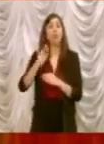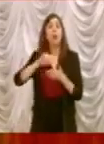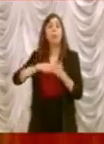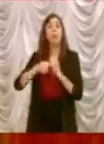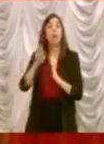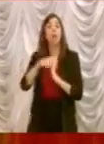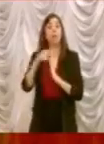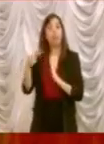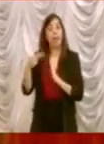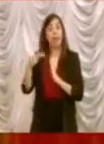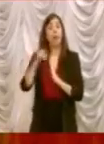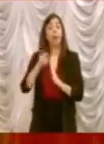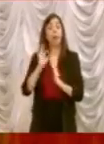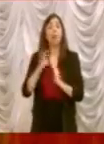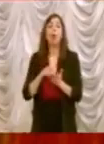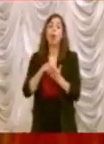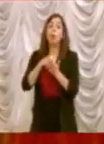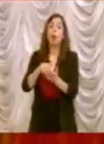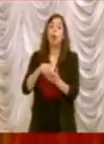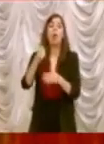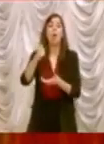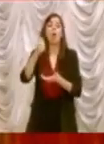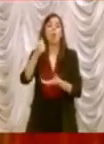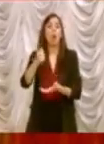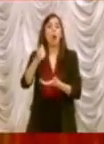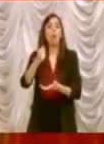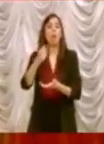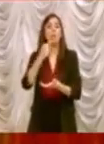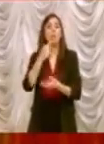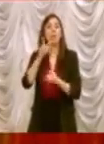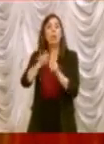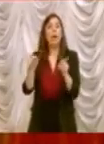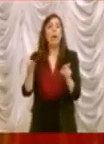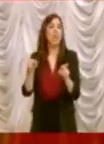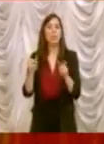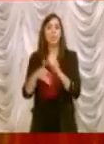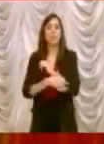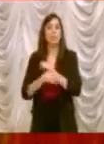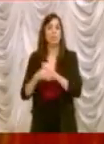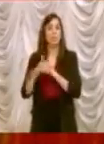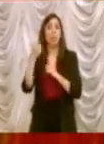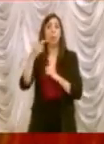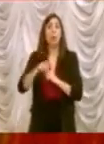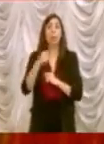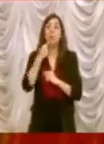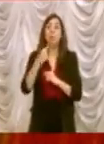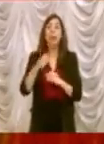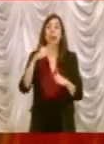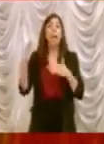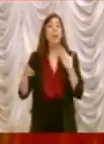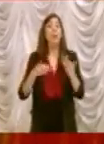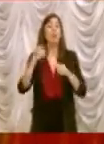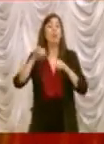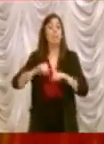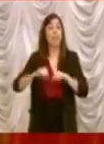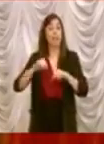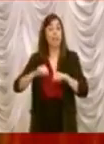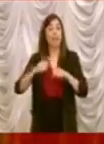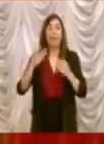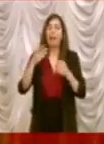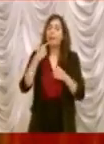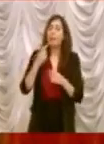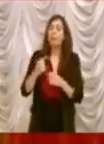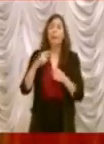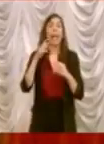di euro destinati al fondo degli indigenti, perché quando parliamo di emergenza sanitaria, quando parliamo di crisi,